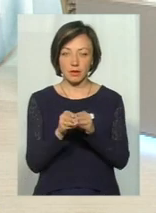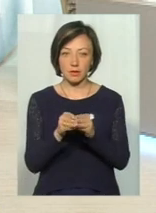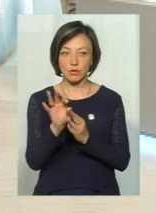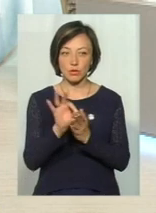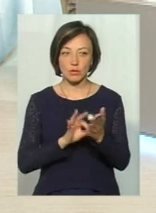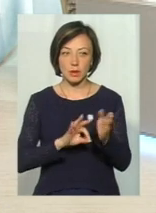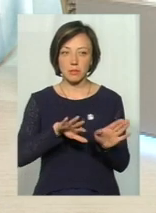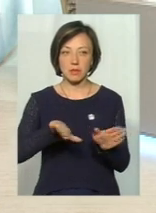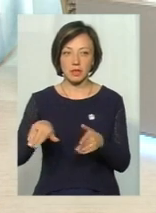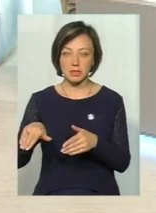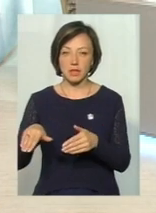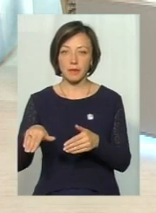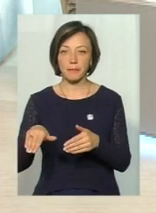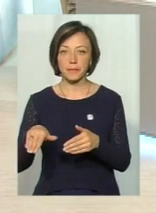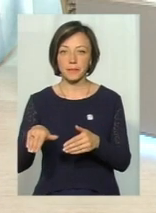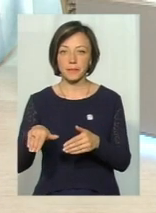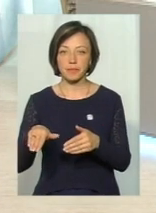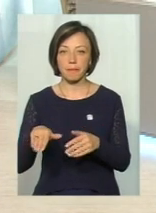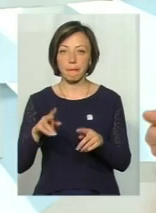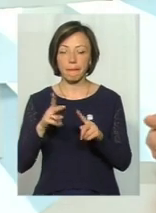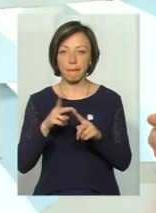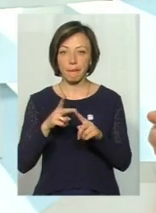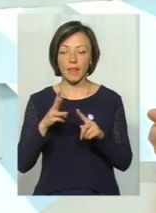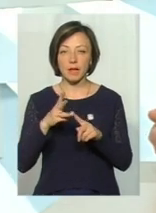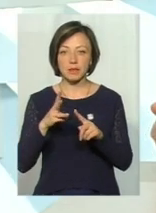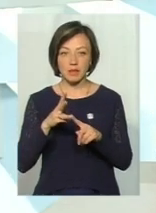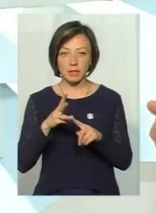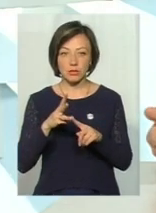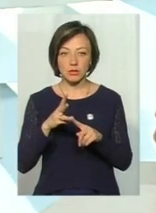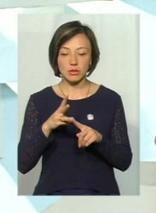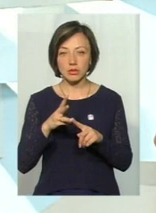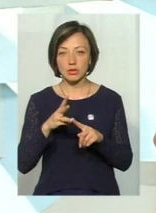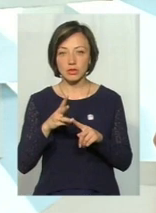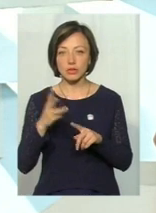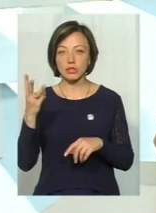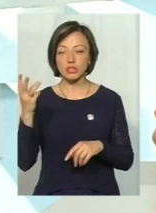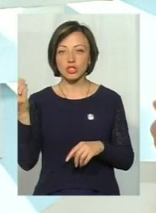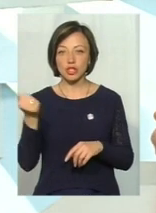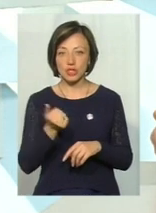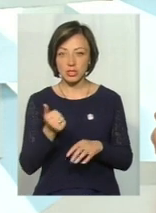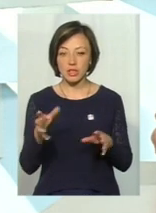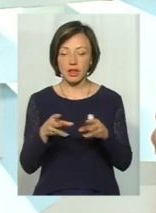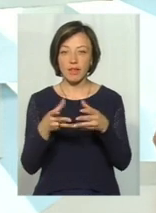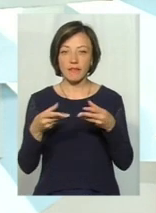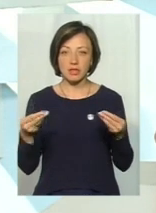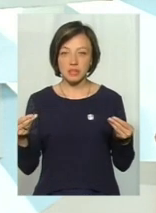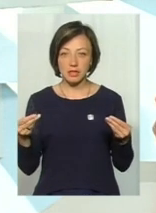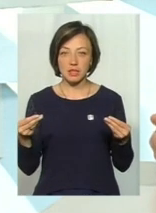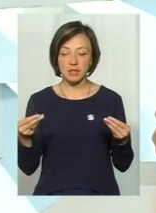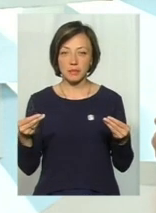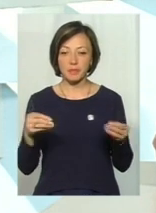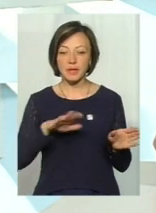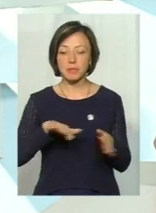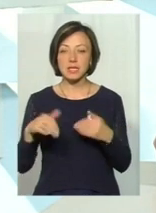одразу після 2-4 тижня, навесні, після